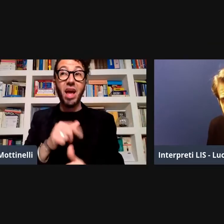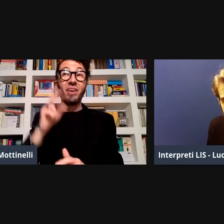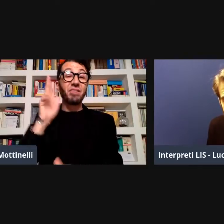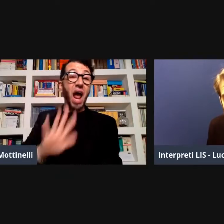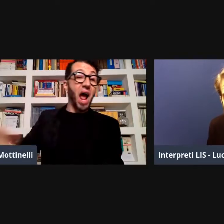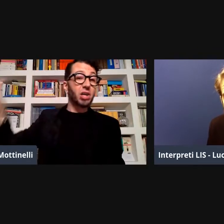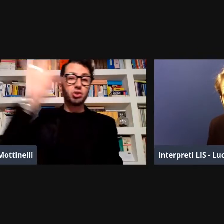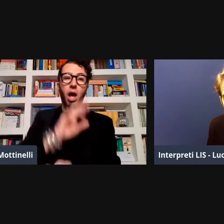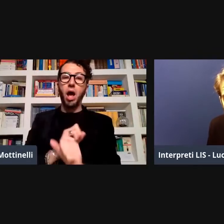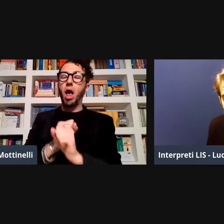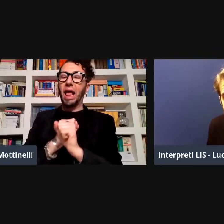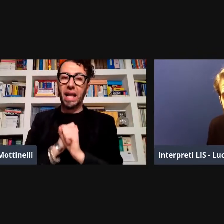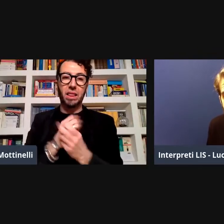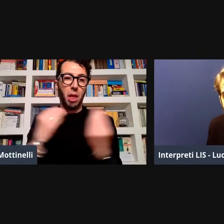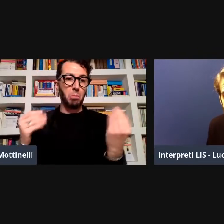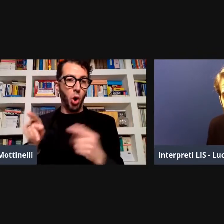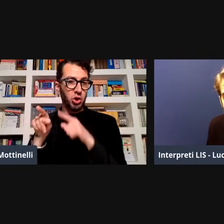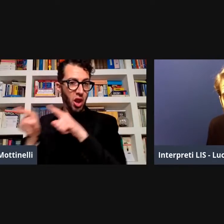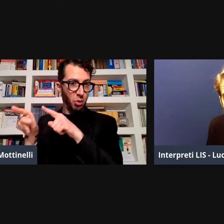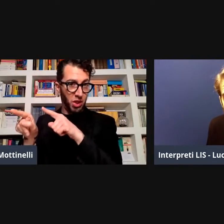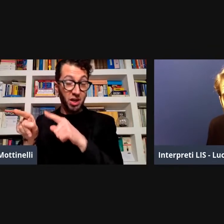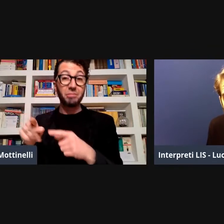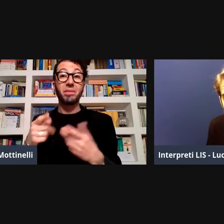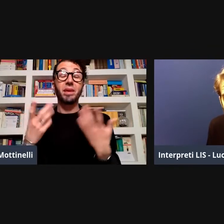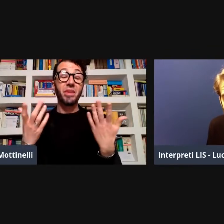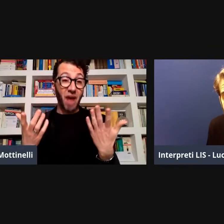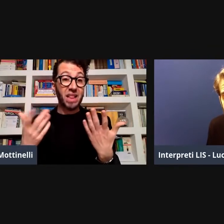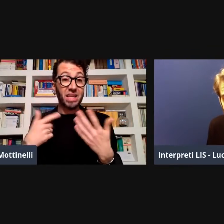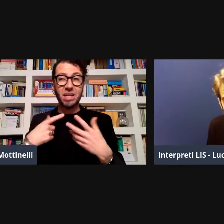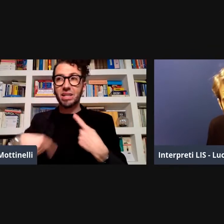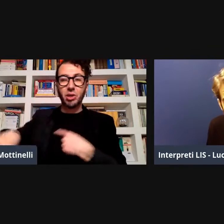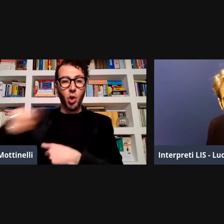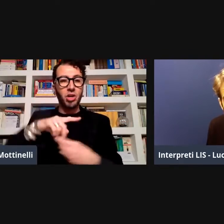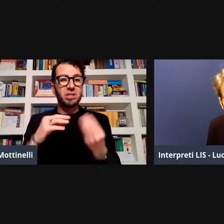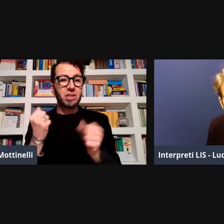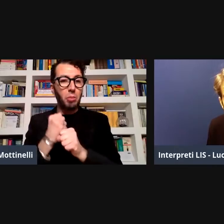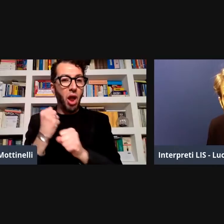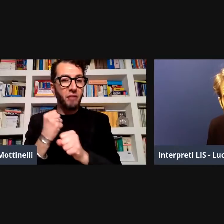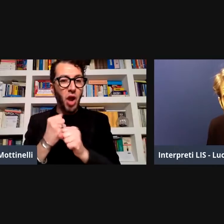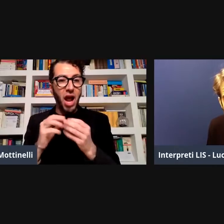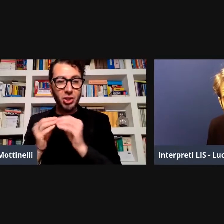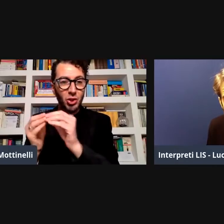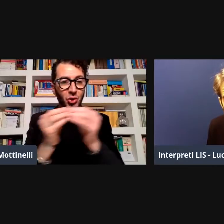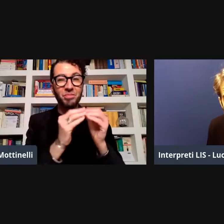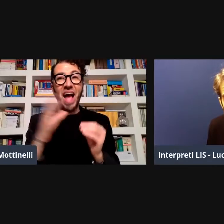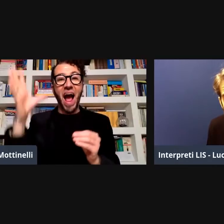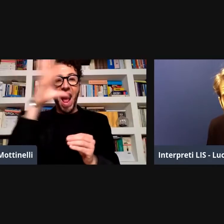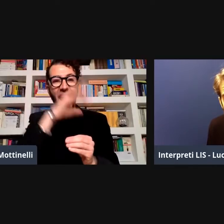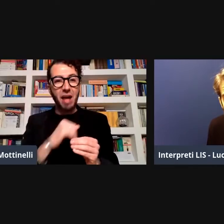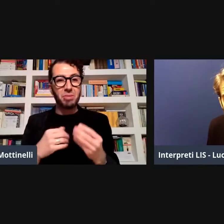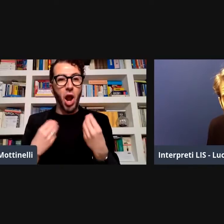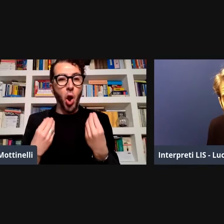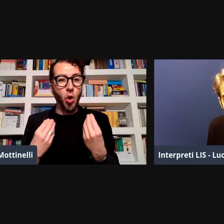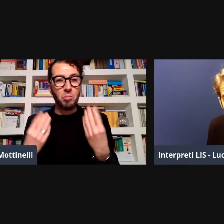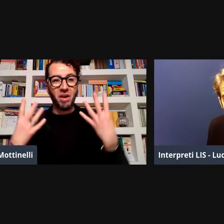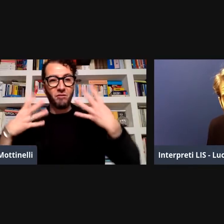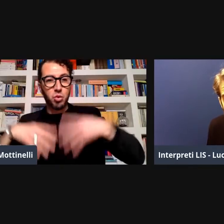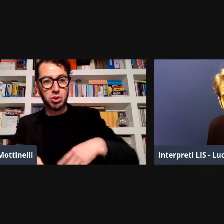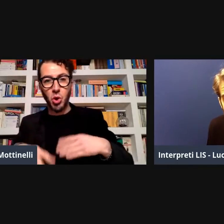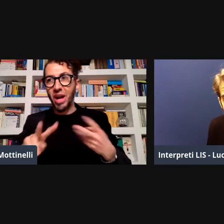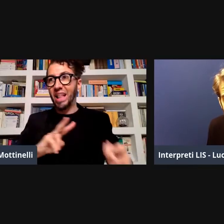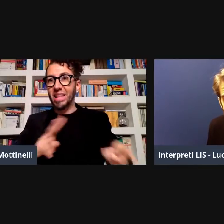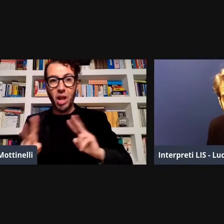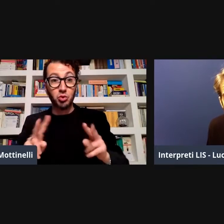prima fila e seguendole in Francia la Francia crede molto in lui e noi appunto stiamo